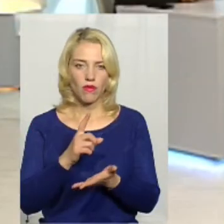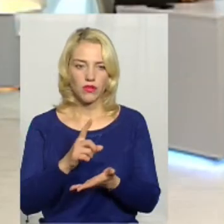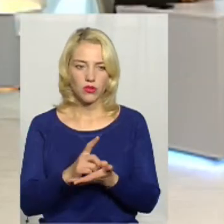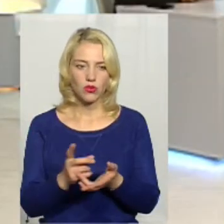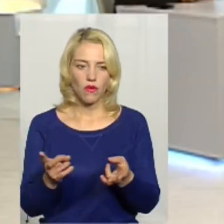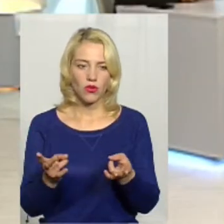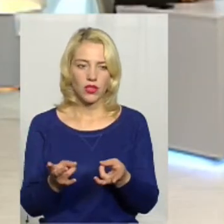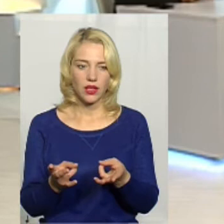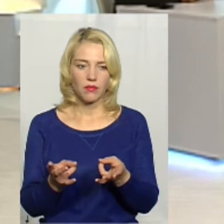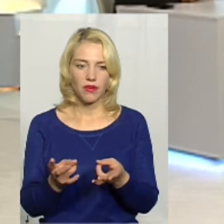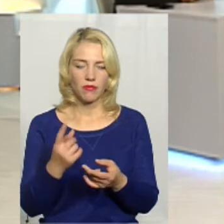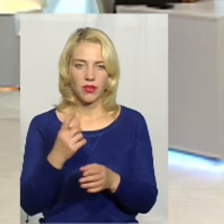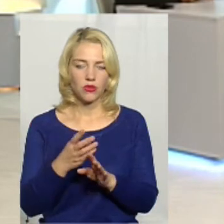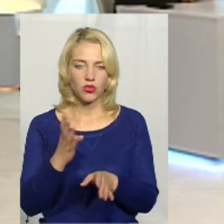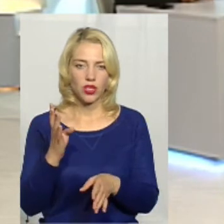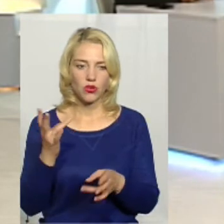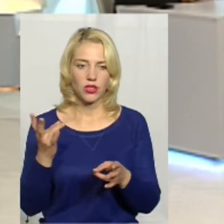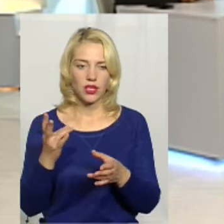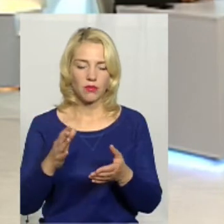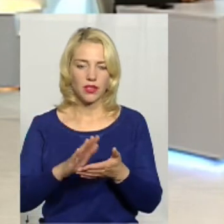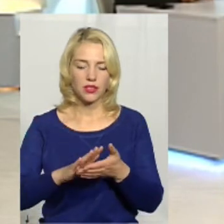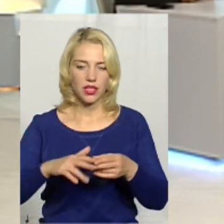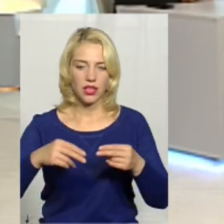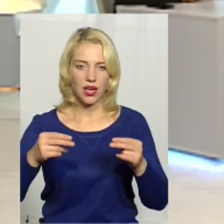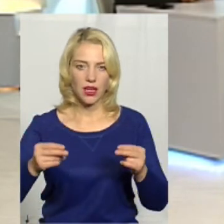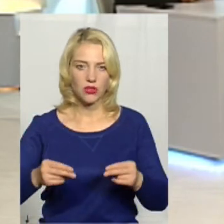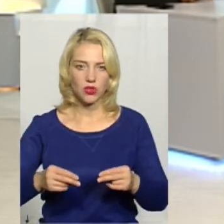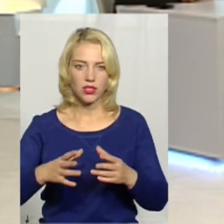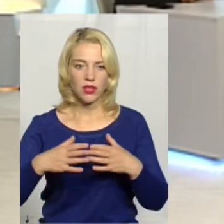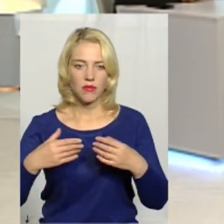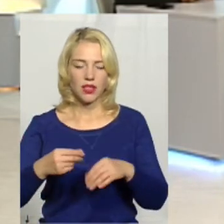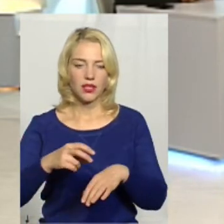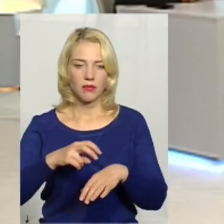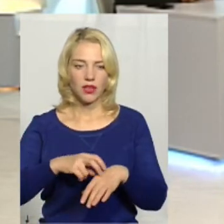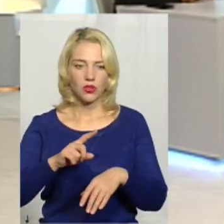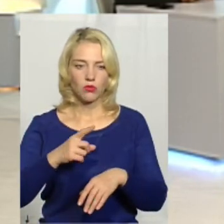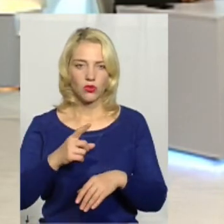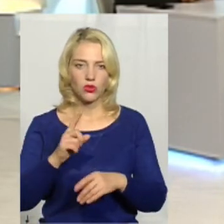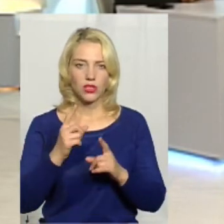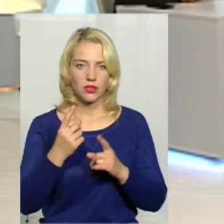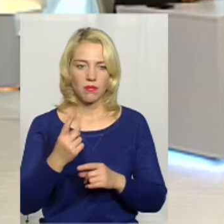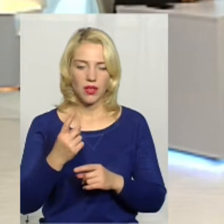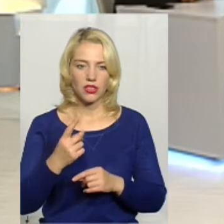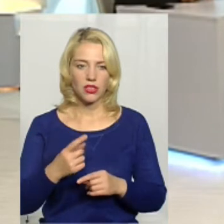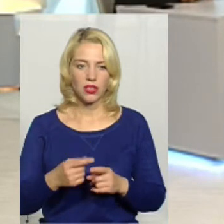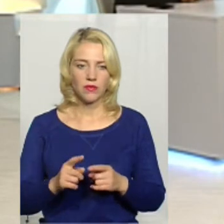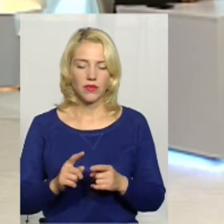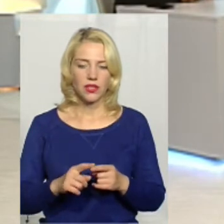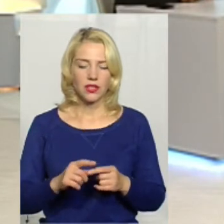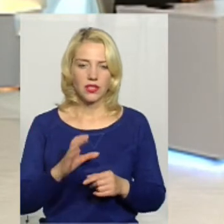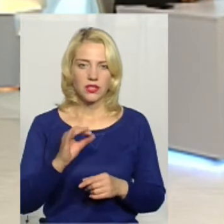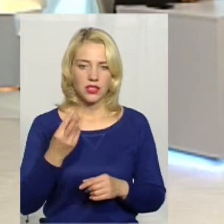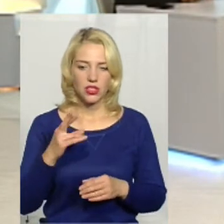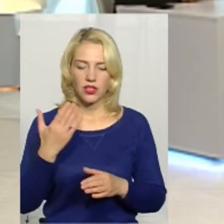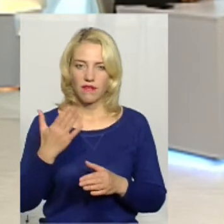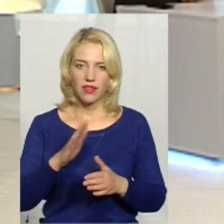в першу чергу, заключити декларацію з сімейним лікарем. Бо з 1 квітня він просто не попаде, а тих